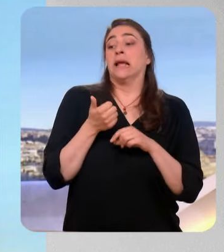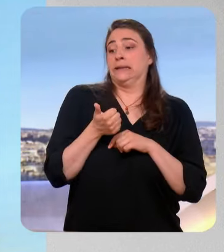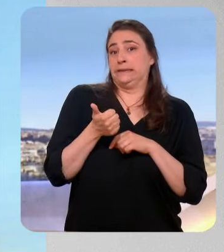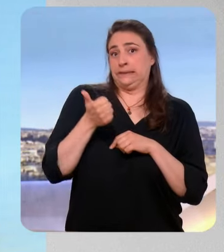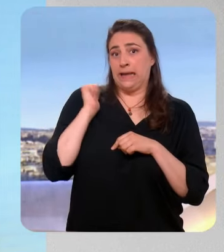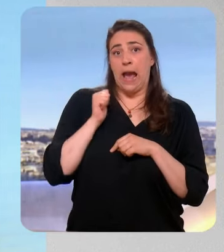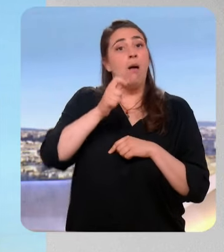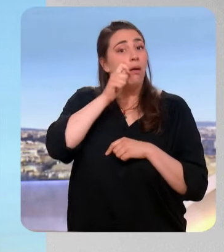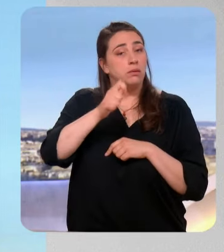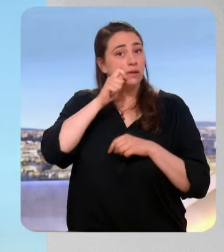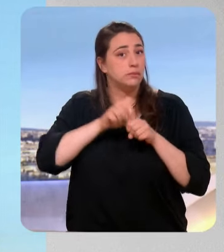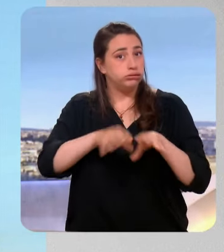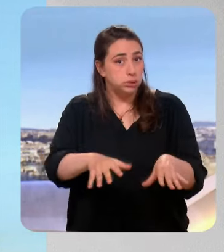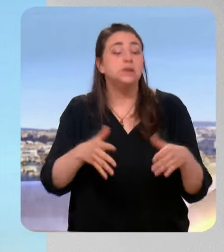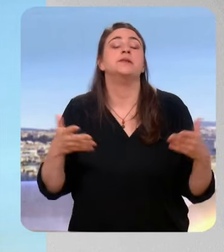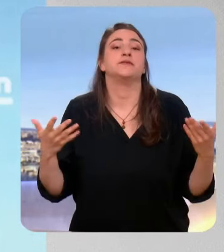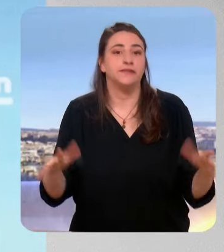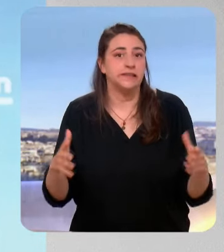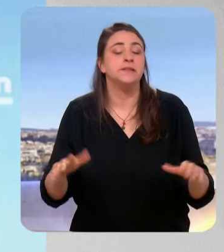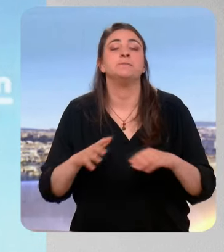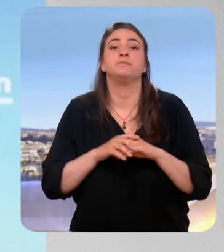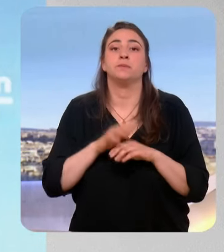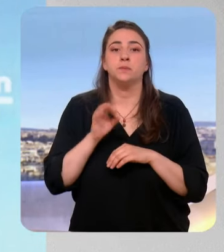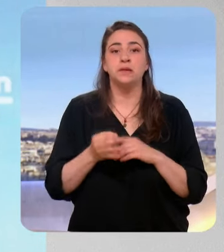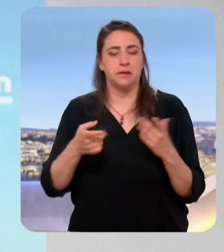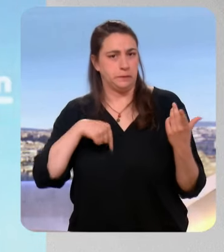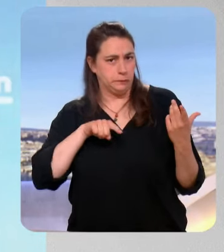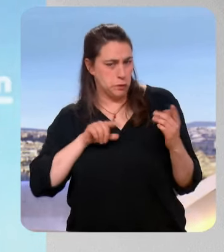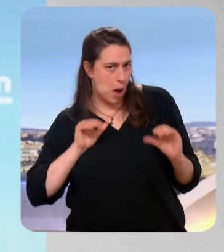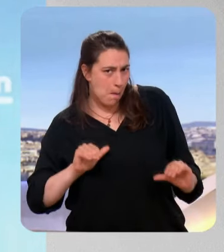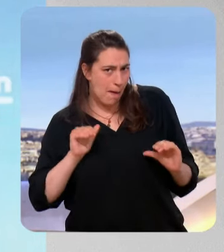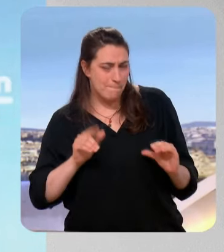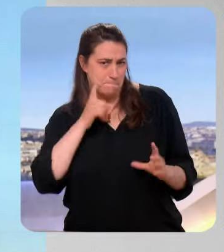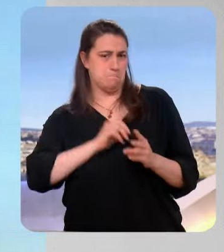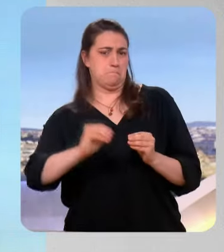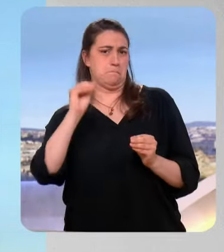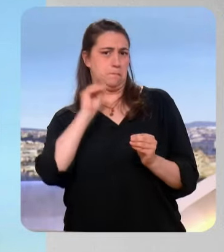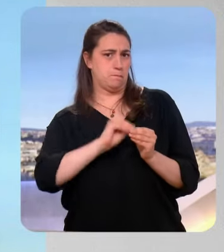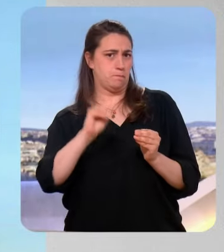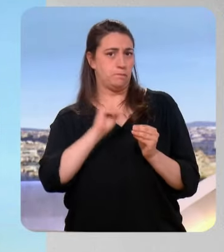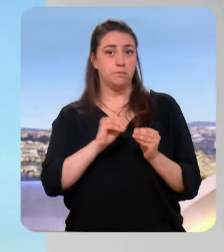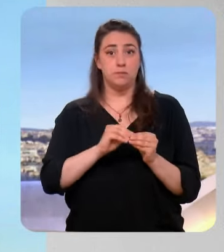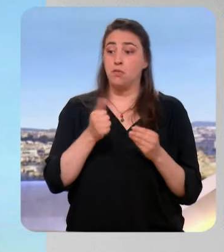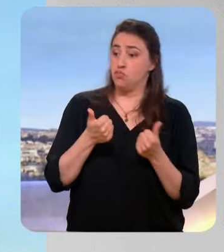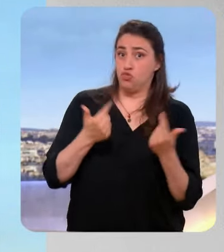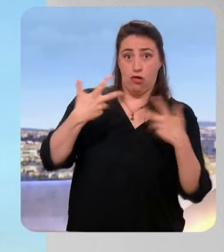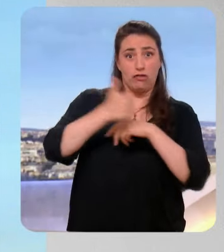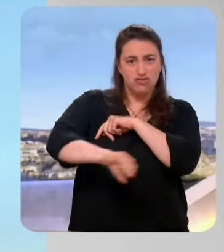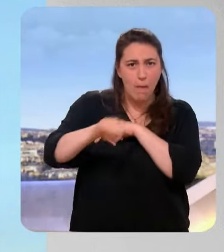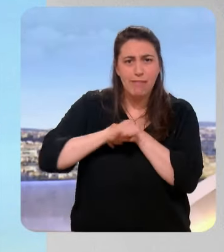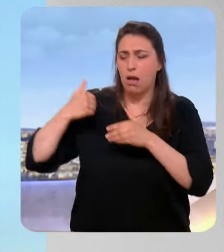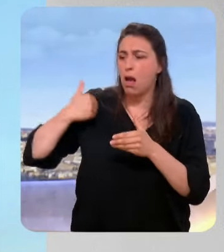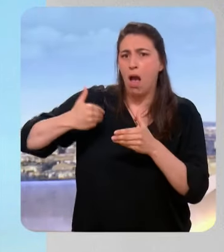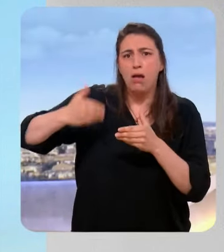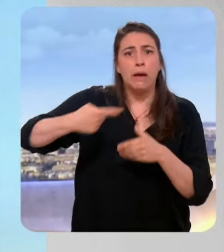annonce une majorité certes mais pas absolue pour l'ERN, on est quand même interpellé par le fait qu'on répète depuis des jours et des semaines que